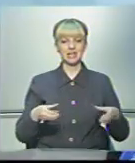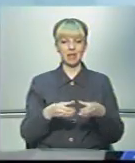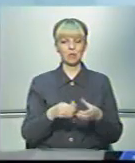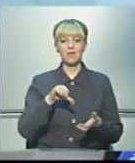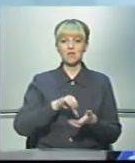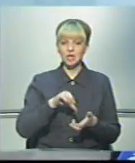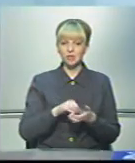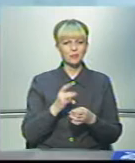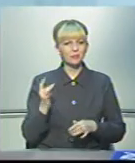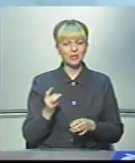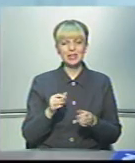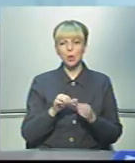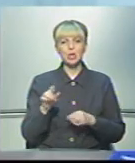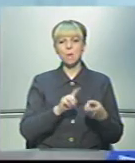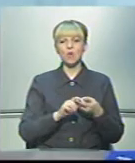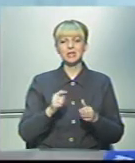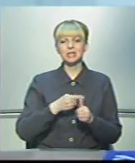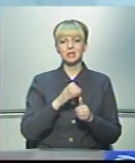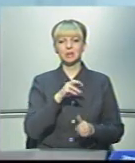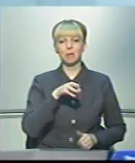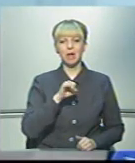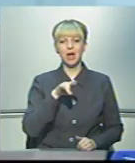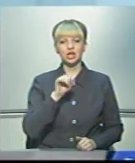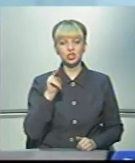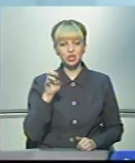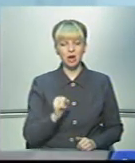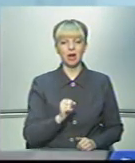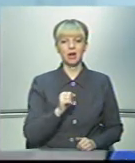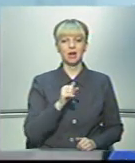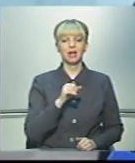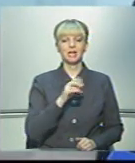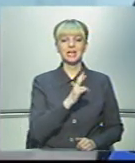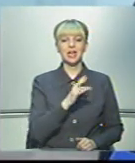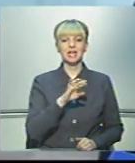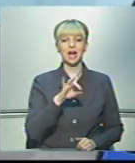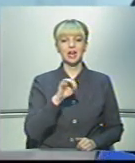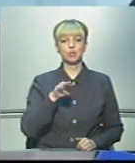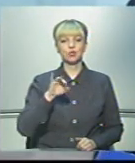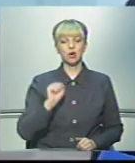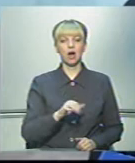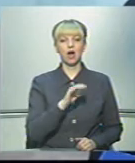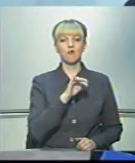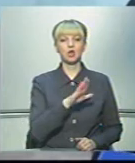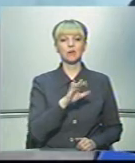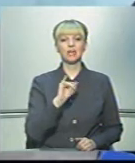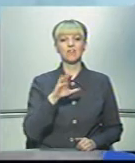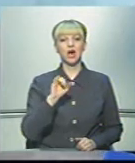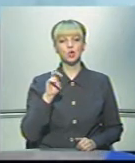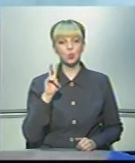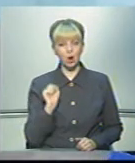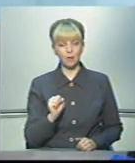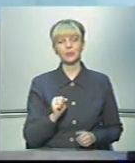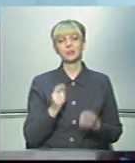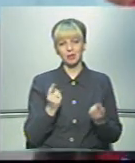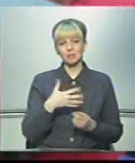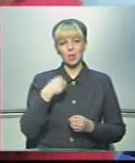Вижниця нерозривно пов'язана з ім'ям Смиричини, Смирічки, Назарія Єремчука, Володимира Євасюка. тому, звичайно, що